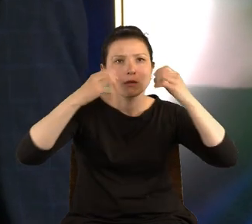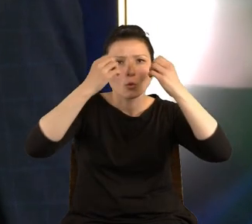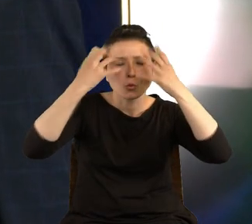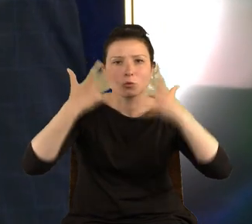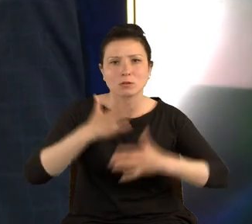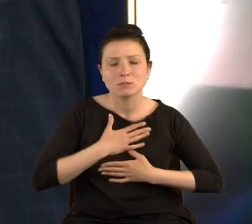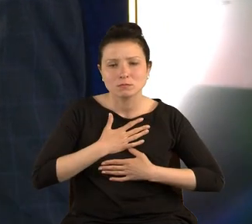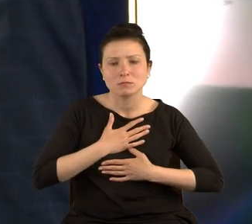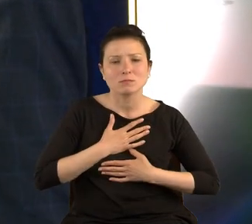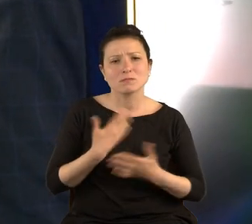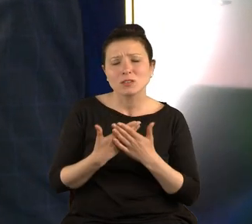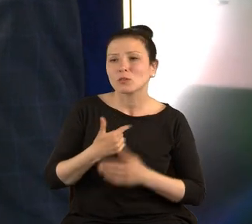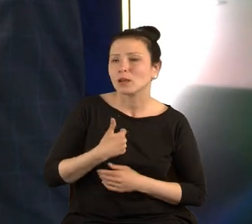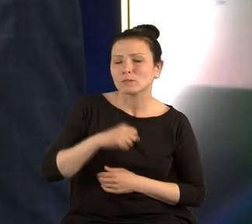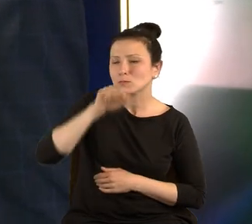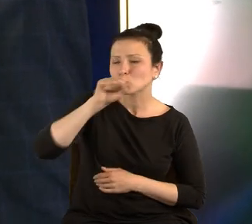Dlatego uwielbiam książki.